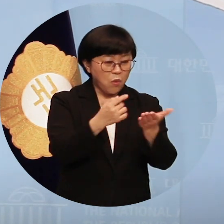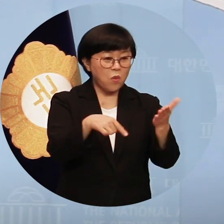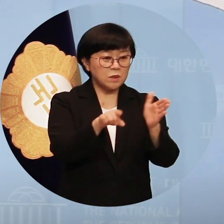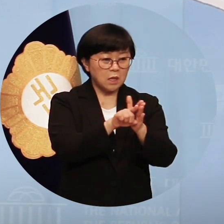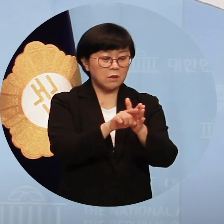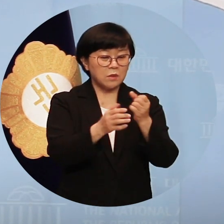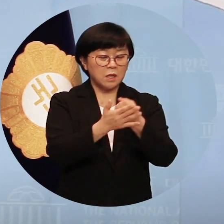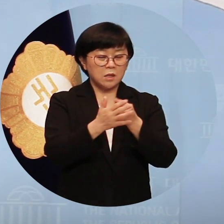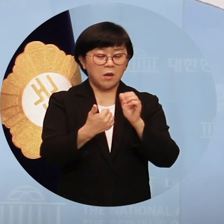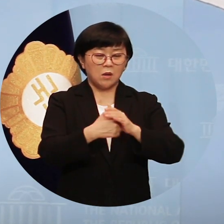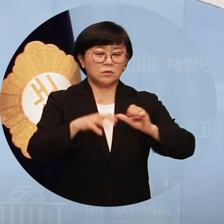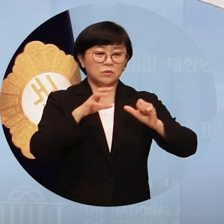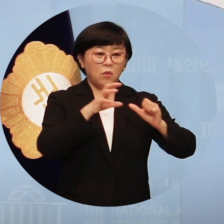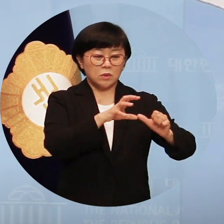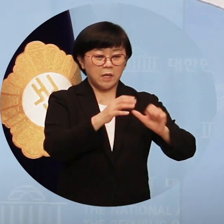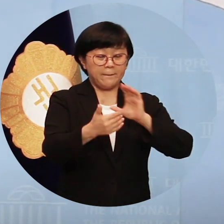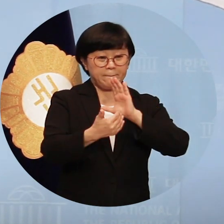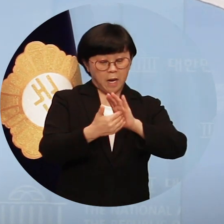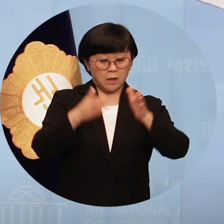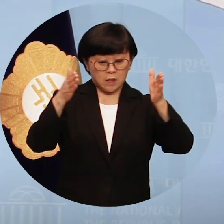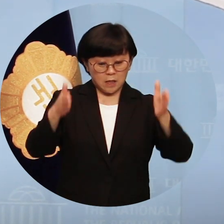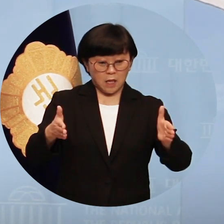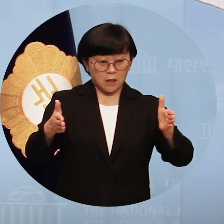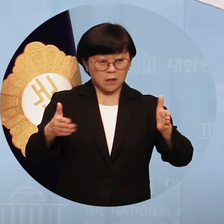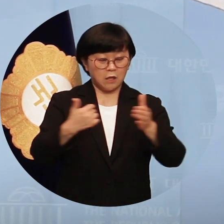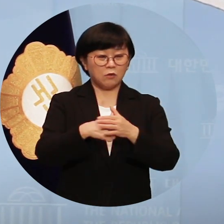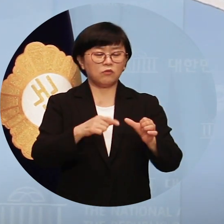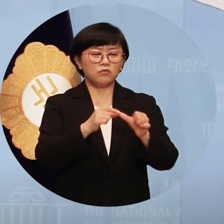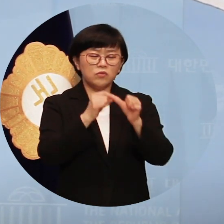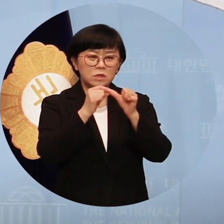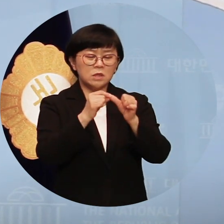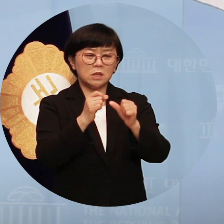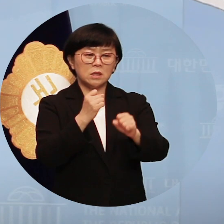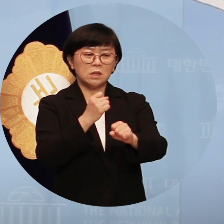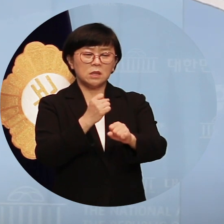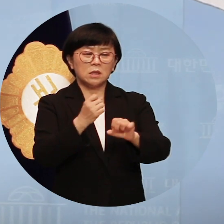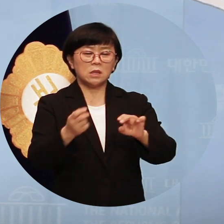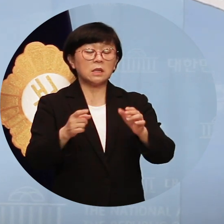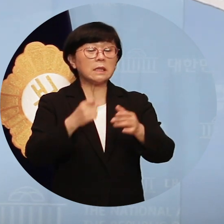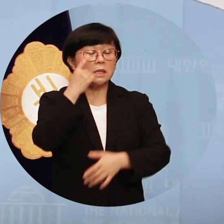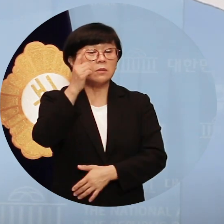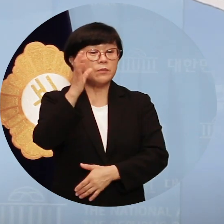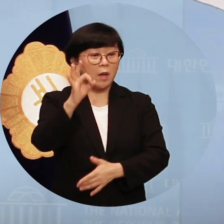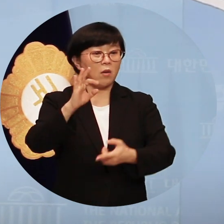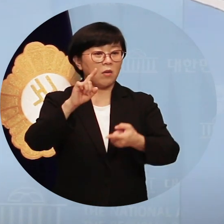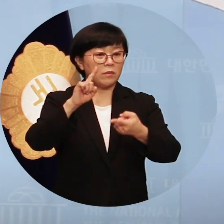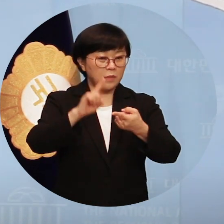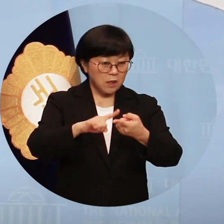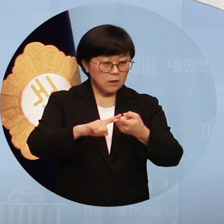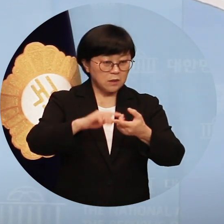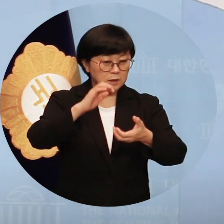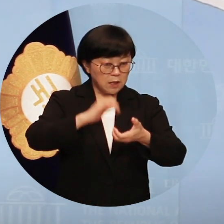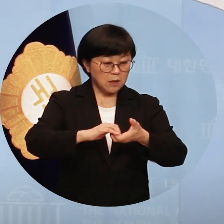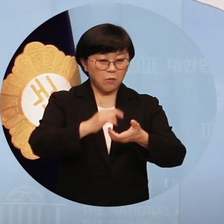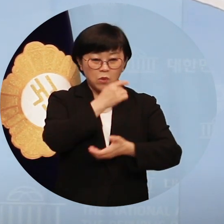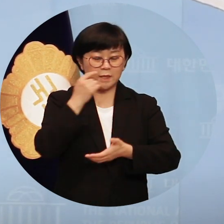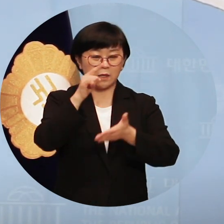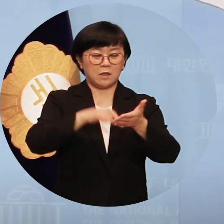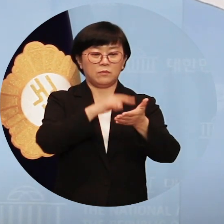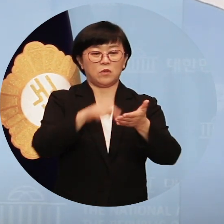위해서 송제방역단계 기간에 구직급여 한액 범위 내에 금액을 보상합니다.